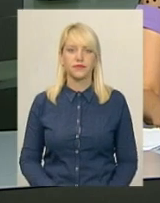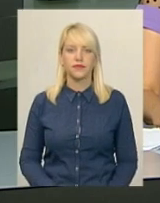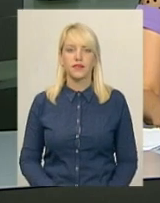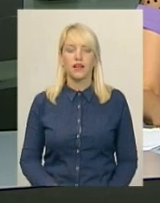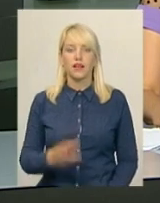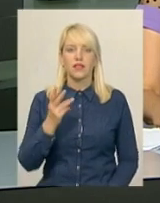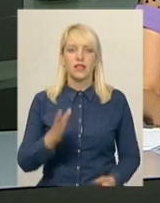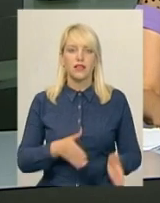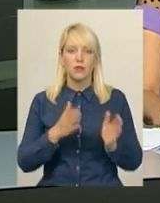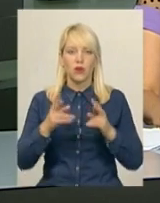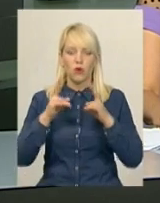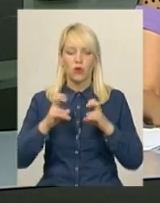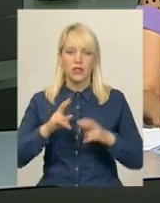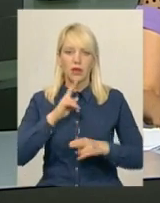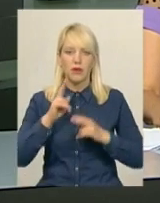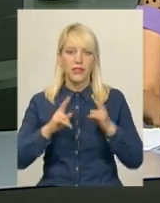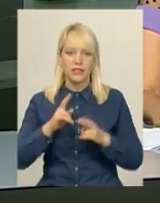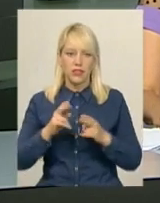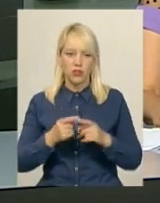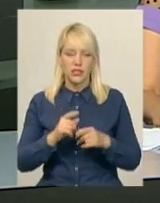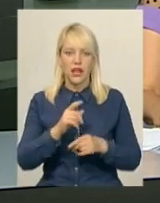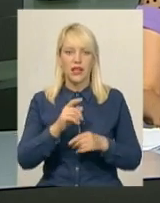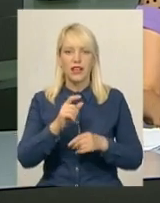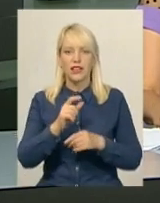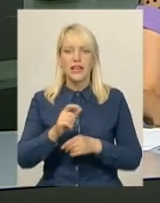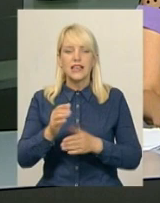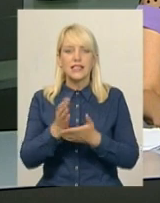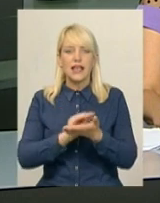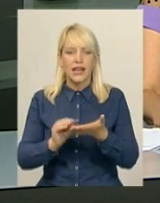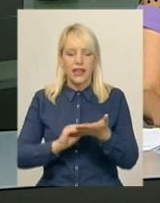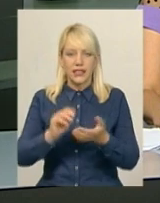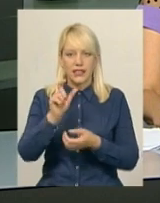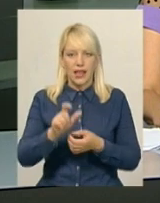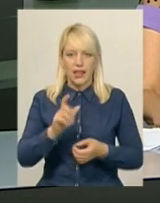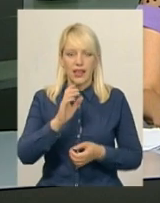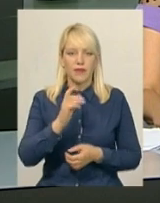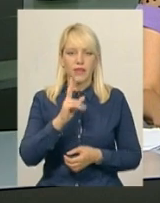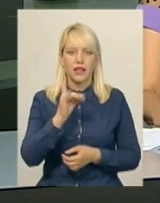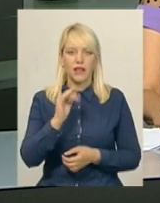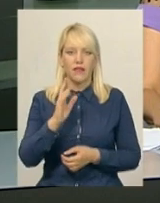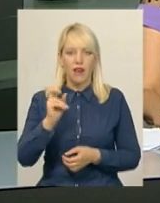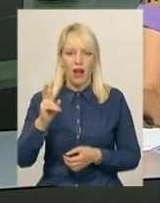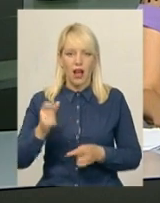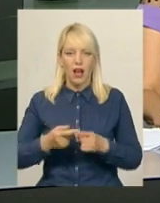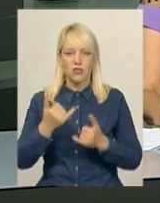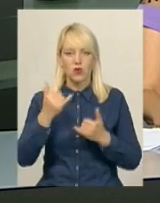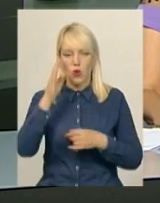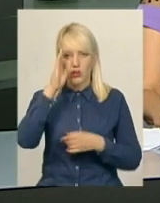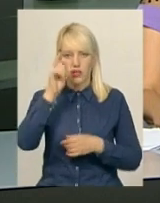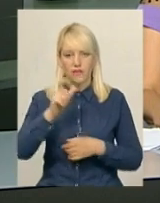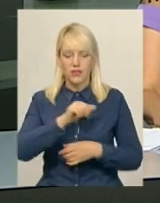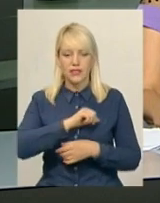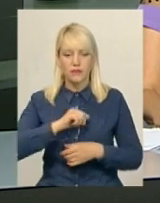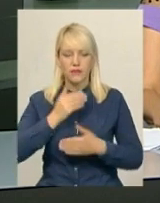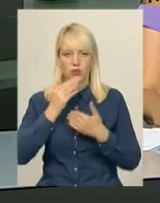І втретє, перенесли розгляд апеляційної скарги секретаря Хмельницької міської ради Михайла Кривака. Сьогодні він сам звернувся до